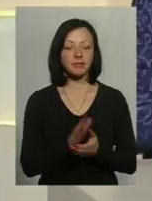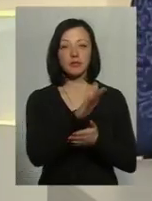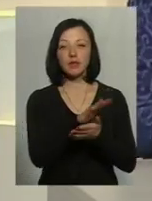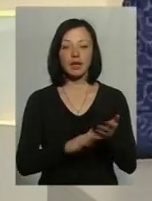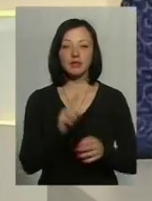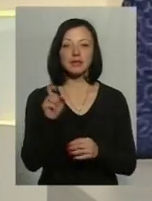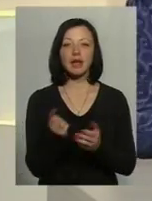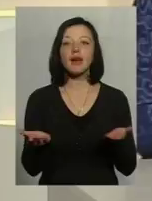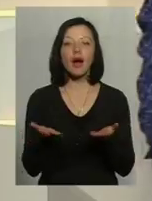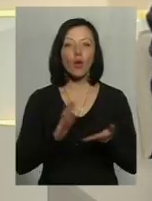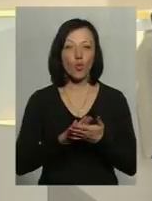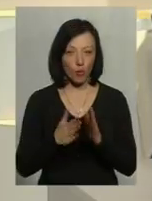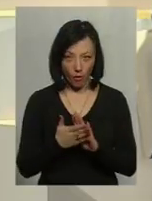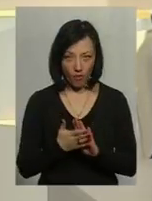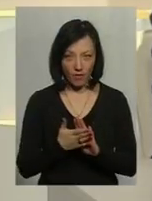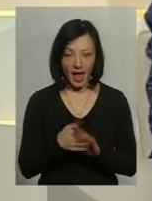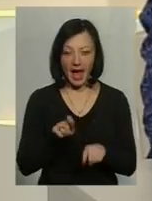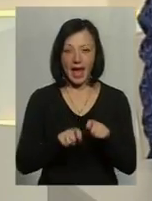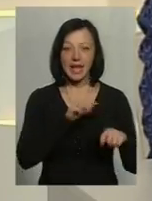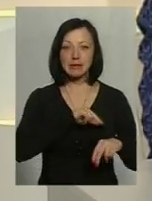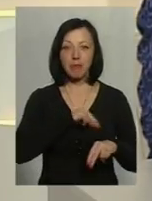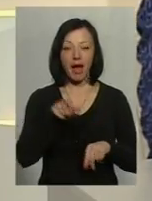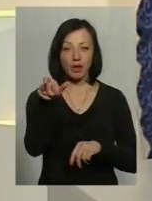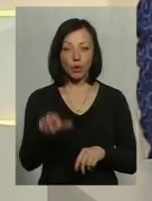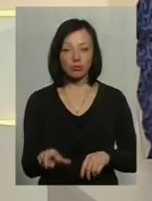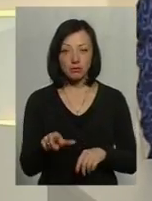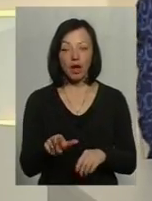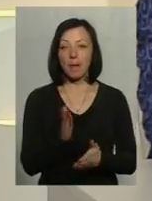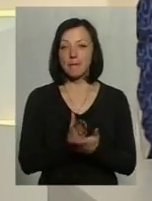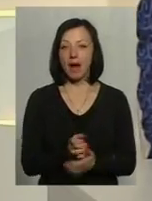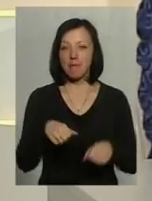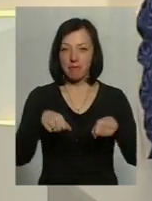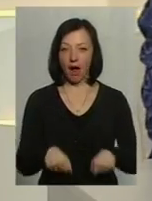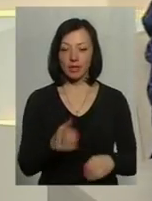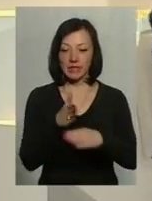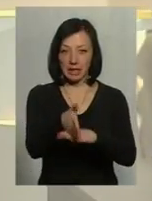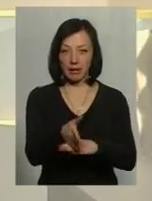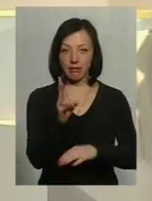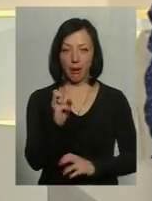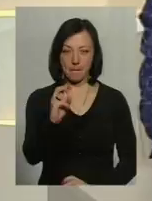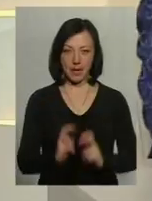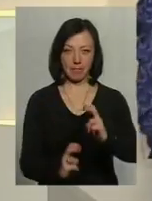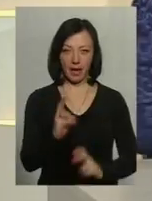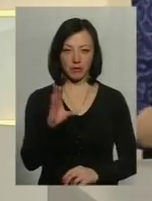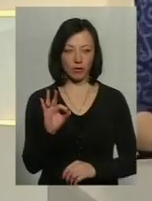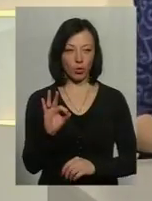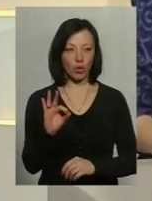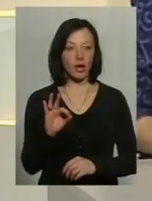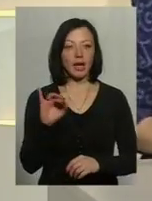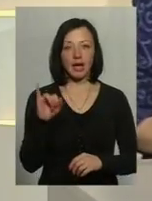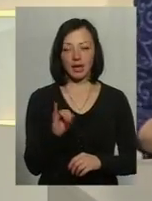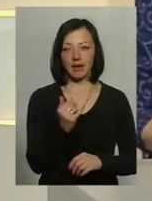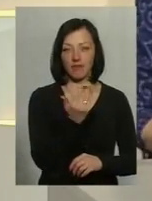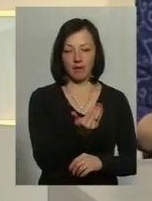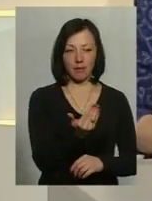яких умов інспектор з праці має право зайти на підприємство? І Валерій Петрович